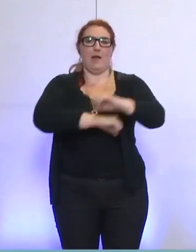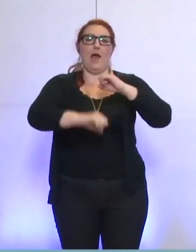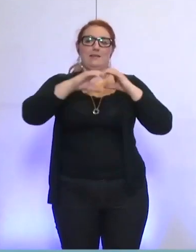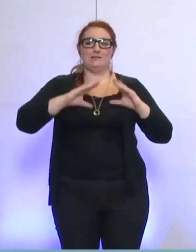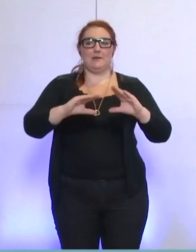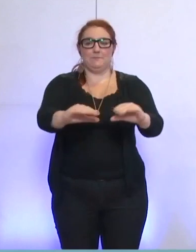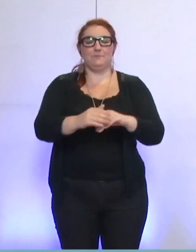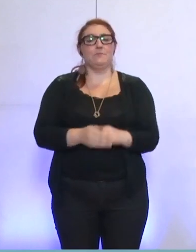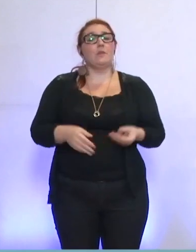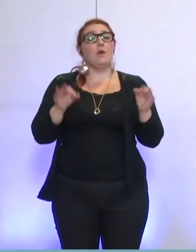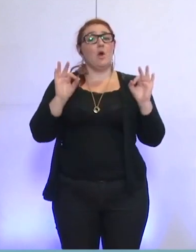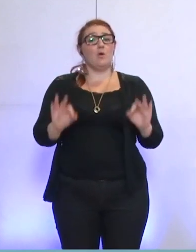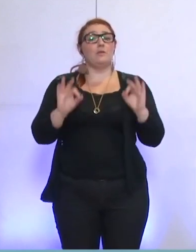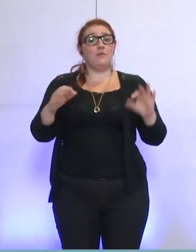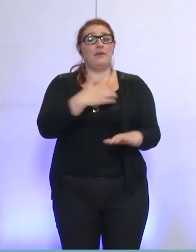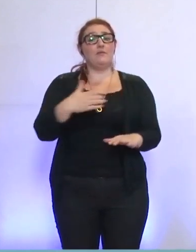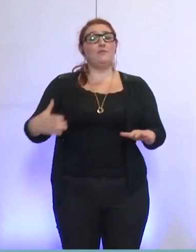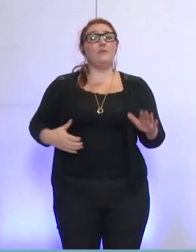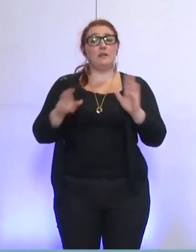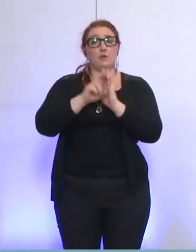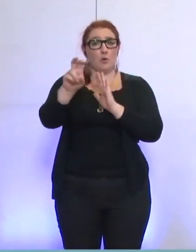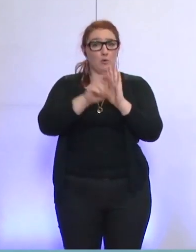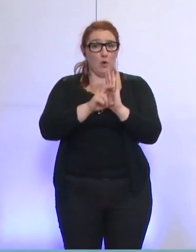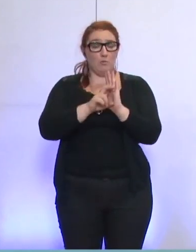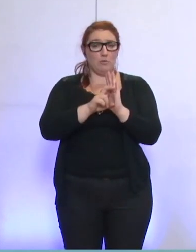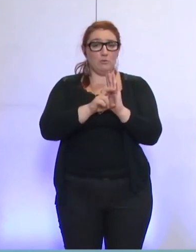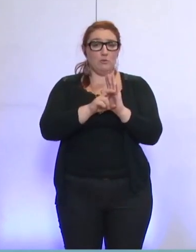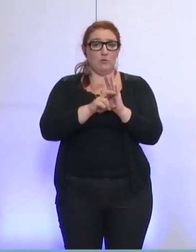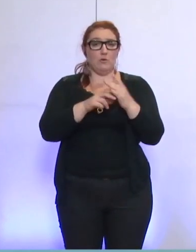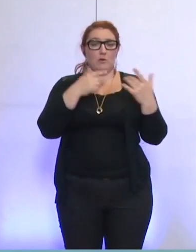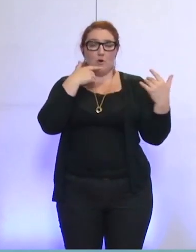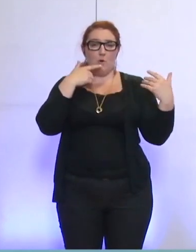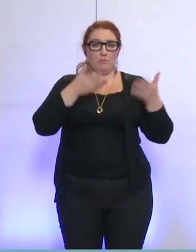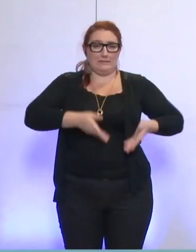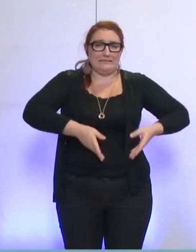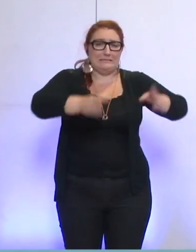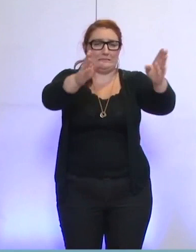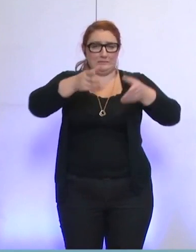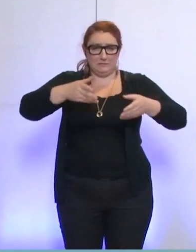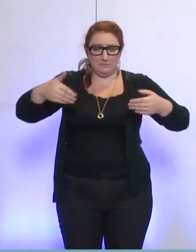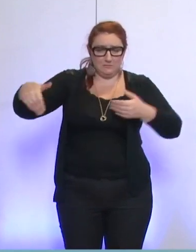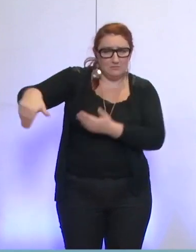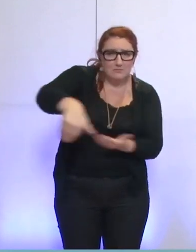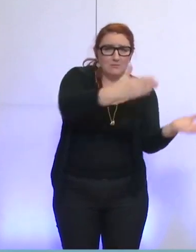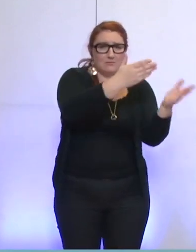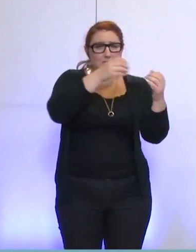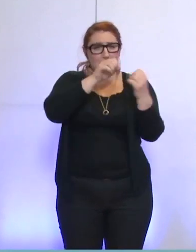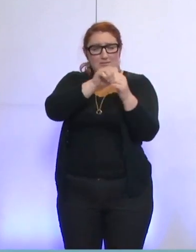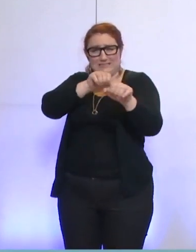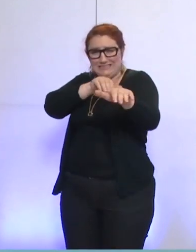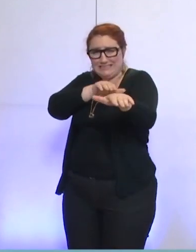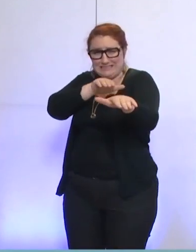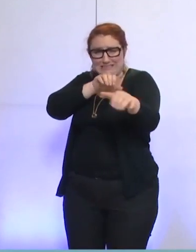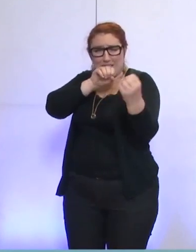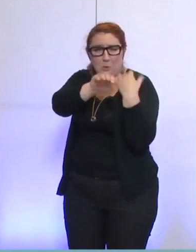En effet, la ville de Grenoble présente de nombreux axes de circulation qui sont sur-éclairés de l